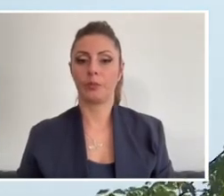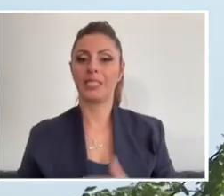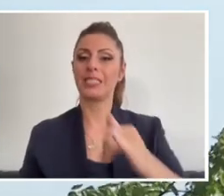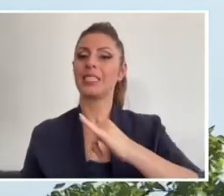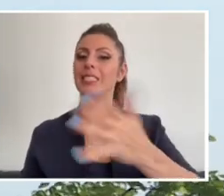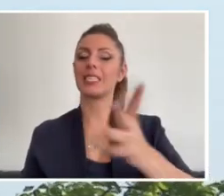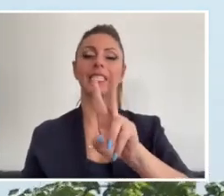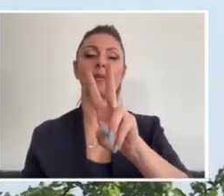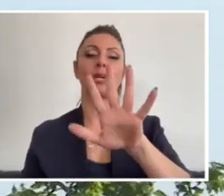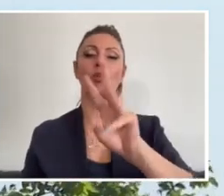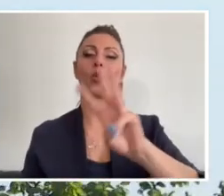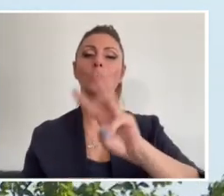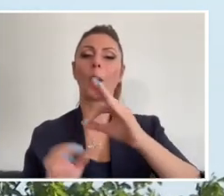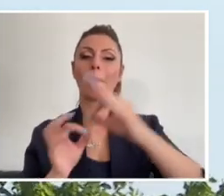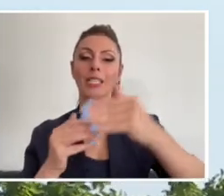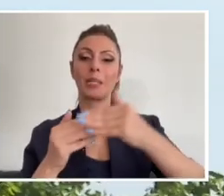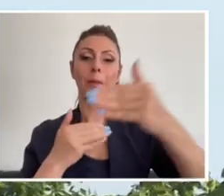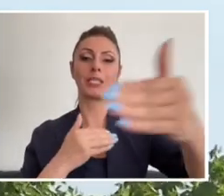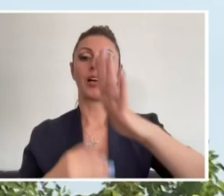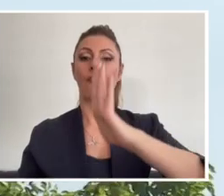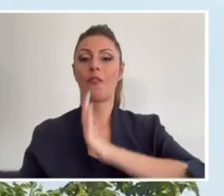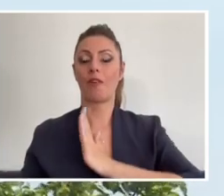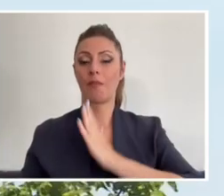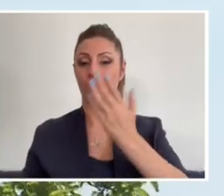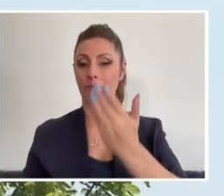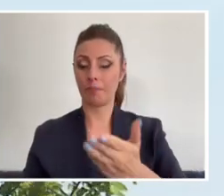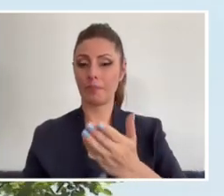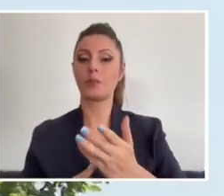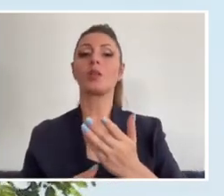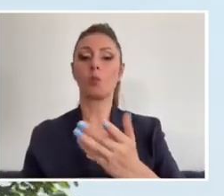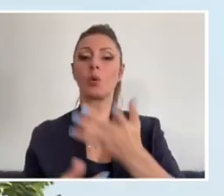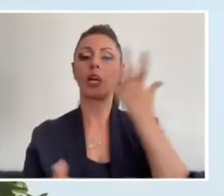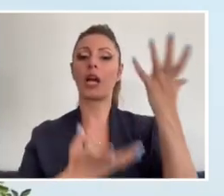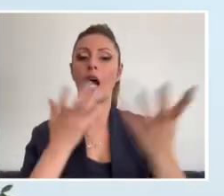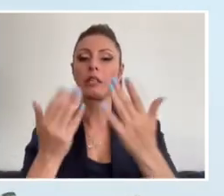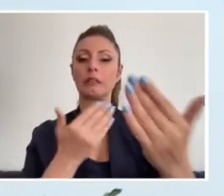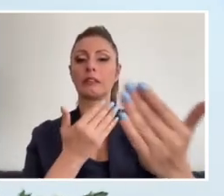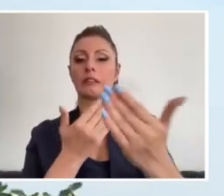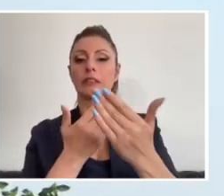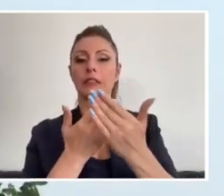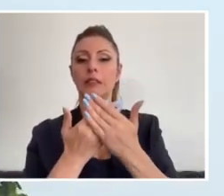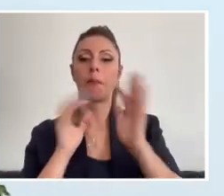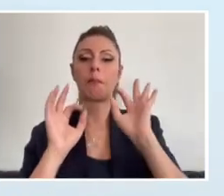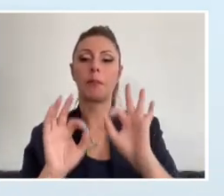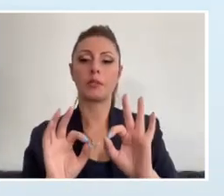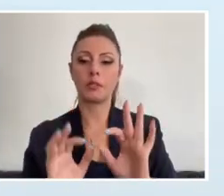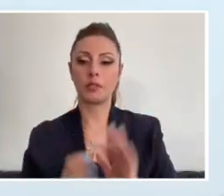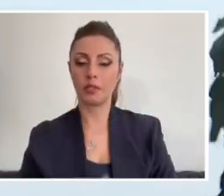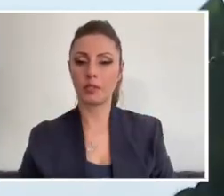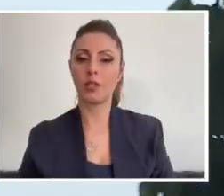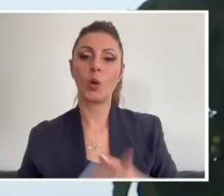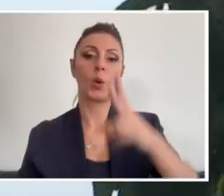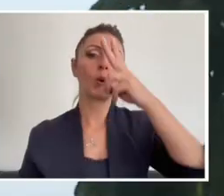-30 metrelik bir mesafe var suyu bıraktığı alan. İşte alevler o noktaya kadar geldi. Şu anda köyün